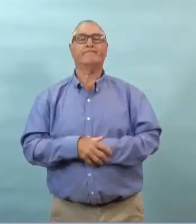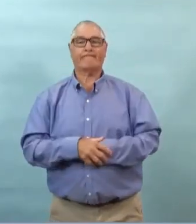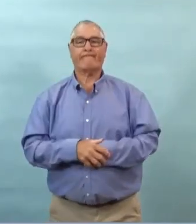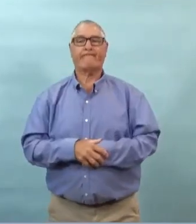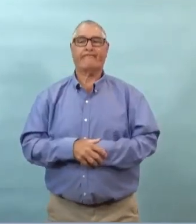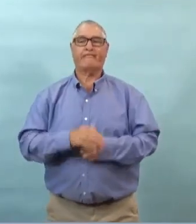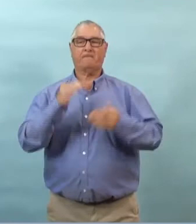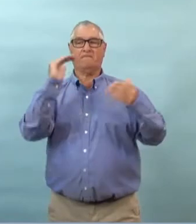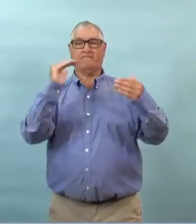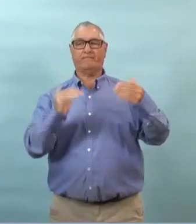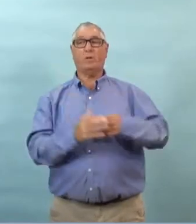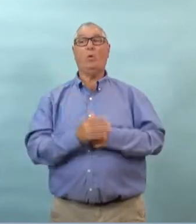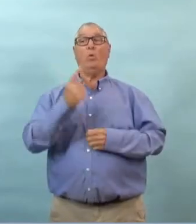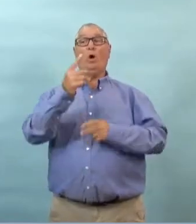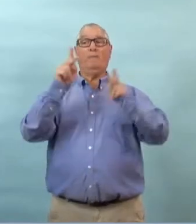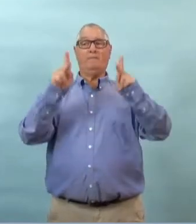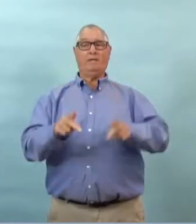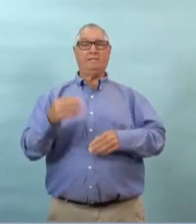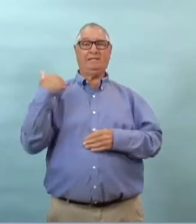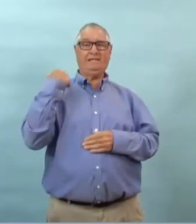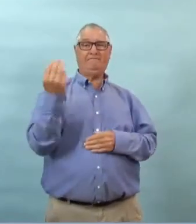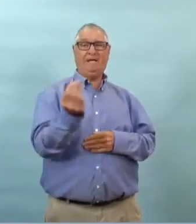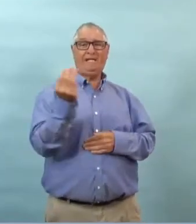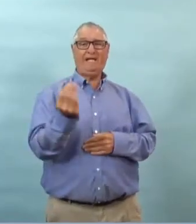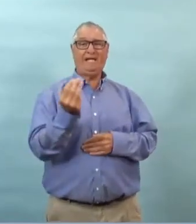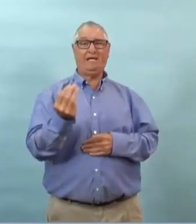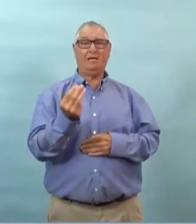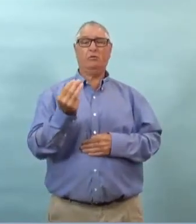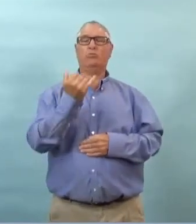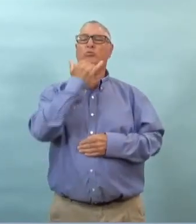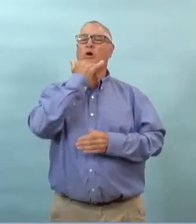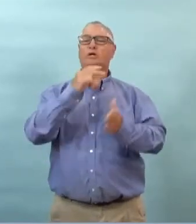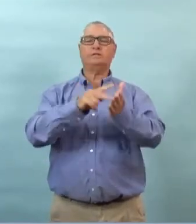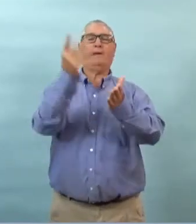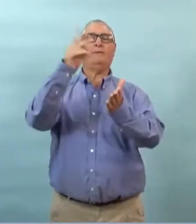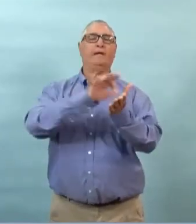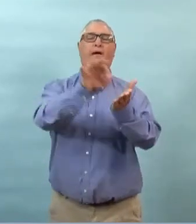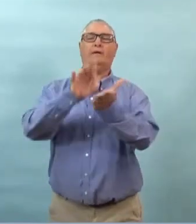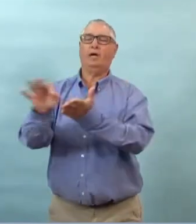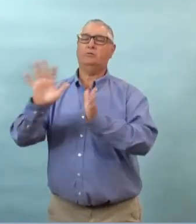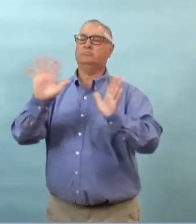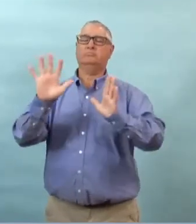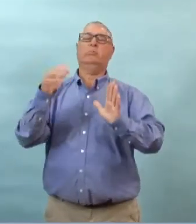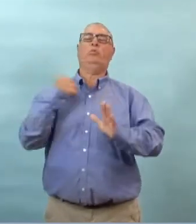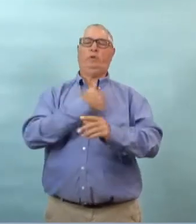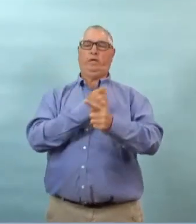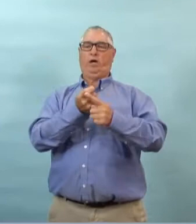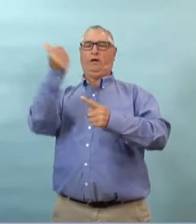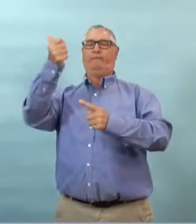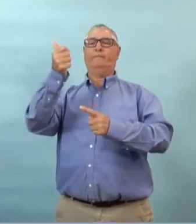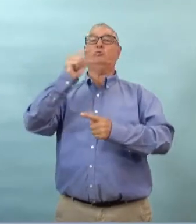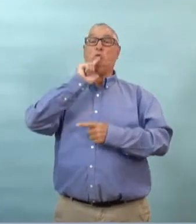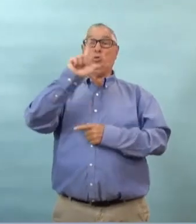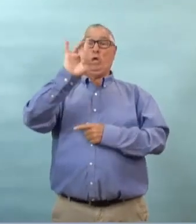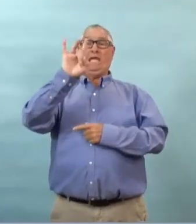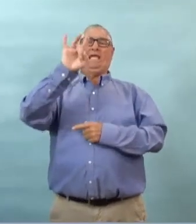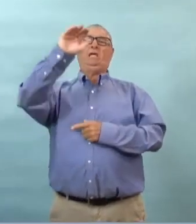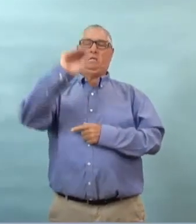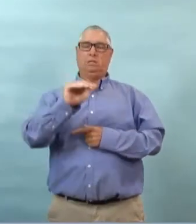qui a été rapporté lundi a depuis été éliminé parce qu'en fait il avait été compté deux fois